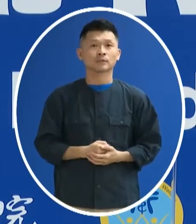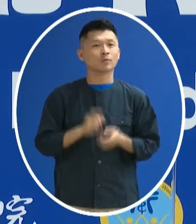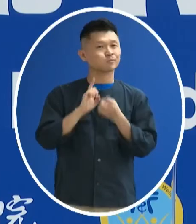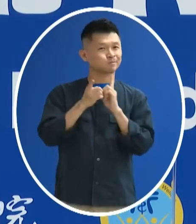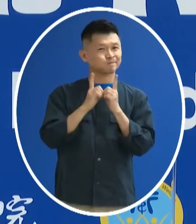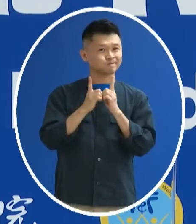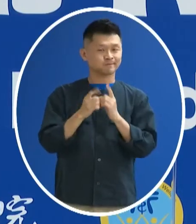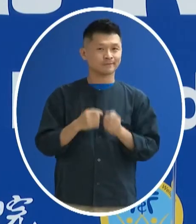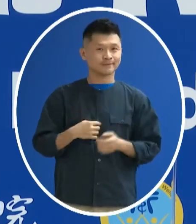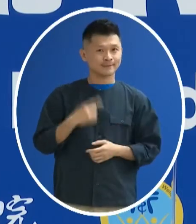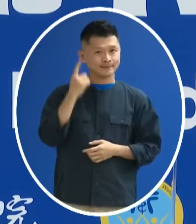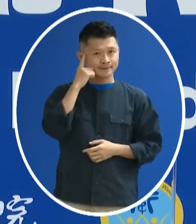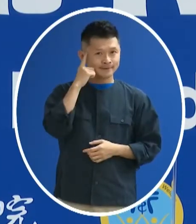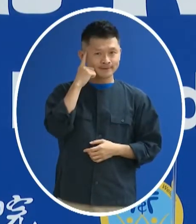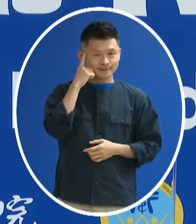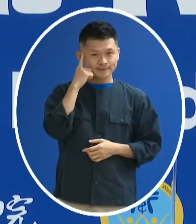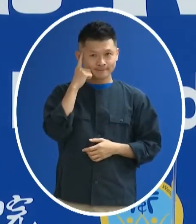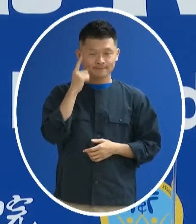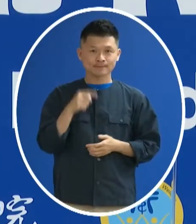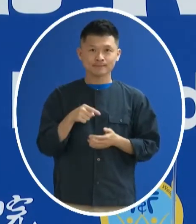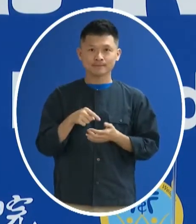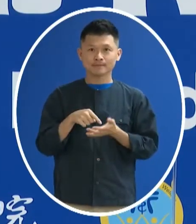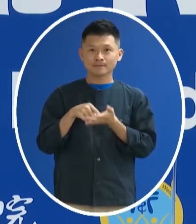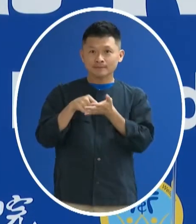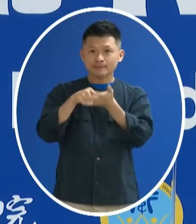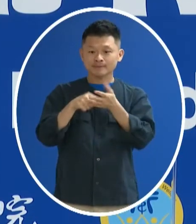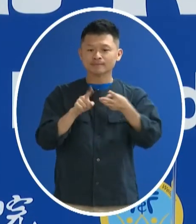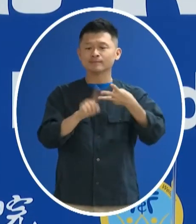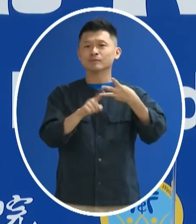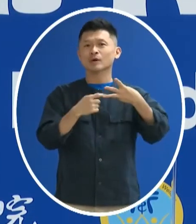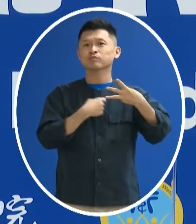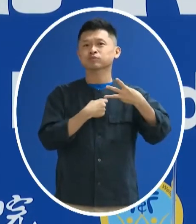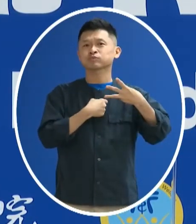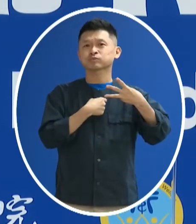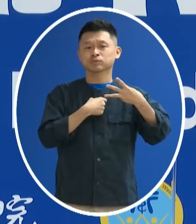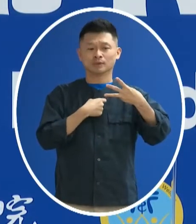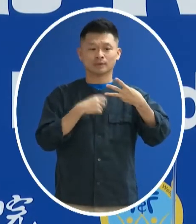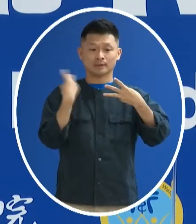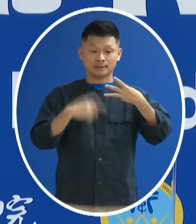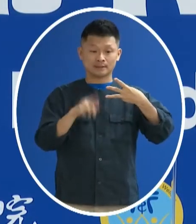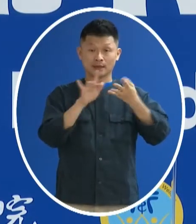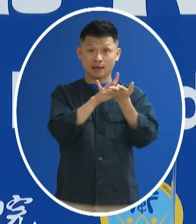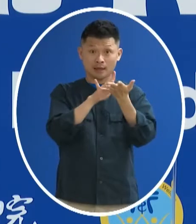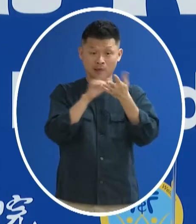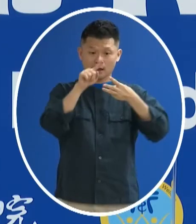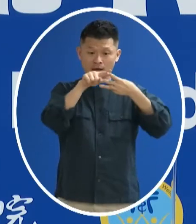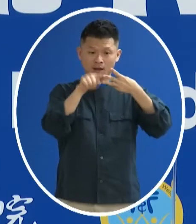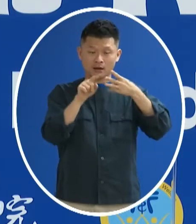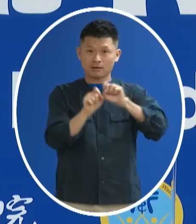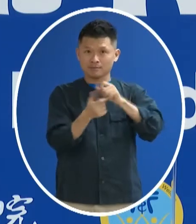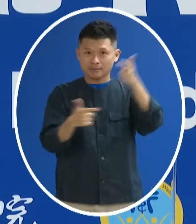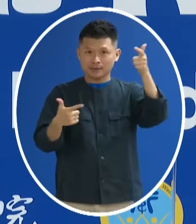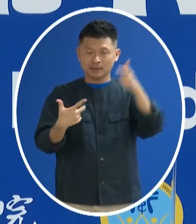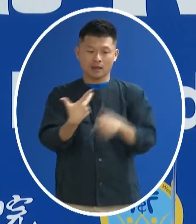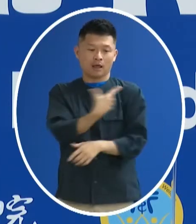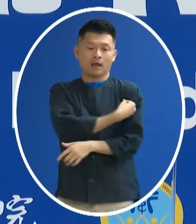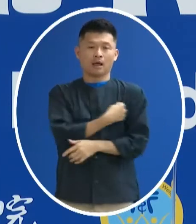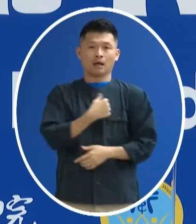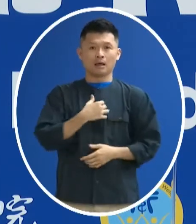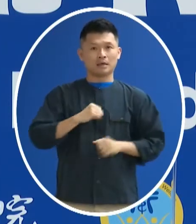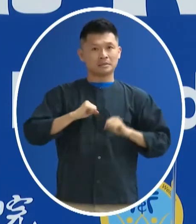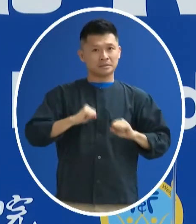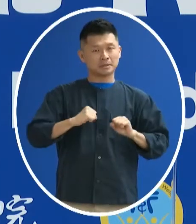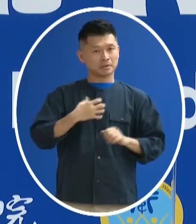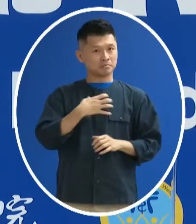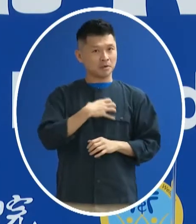刻意的說還要去爭取這個額外的第三劑 然後不同廠牌的疫苗來增加自己健康上的風險 也增